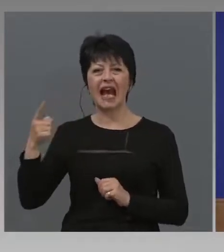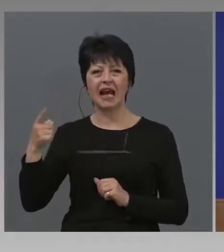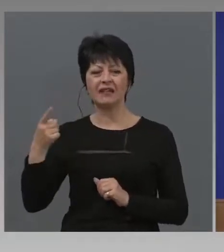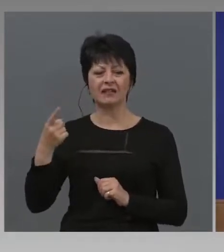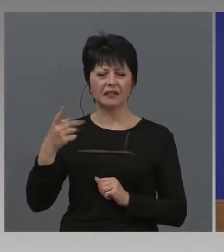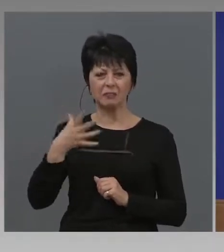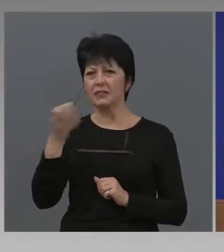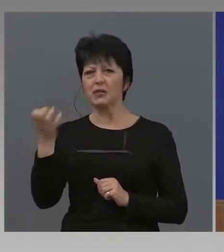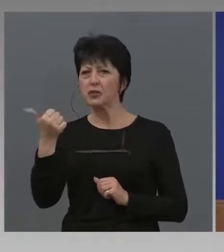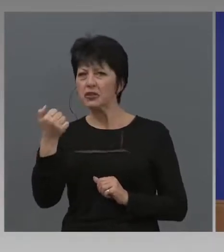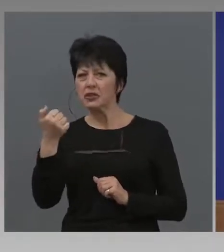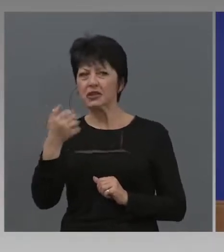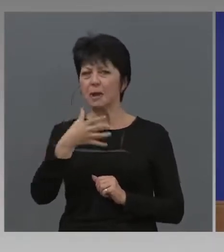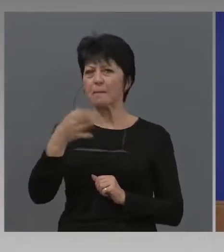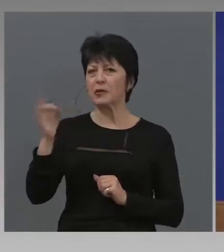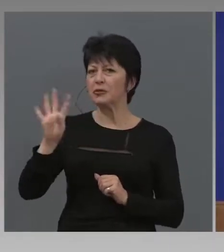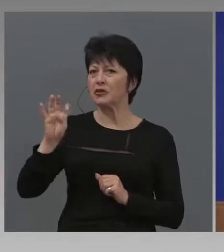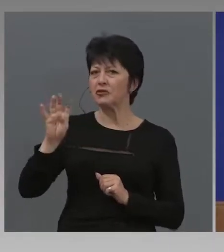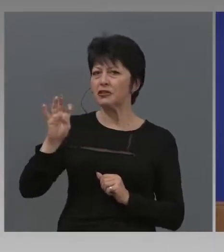или 40 беше.